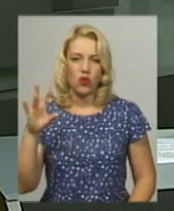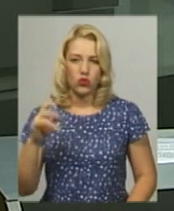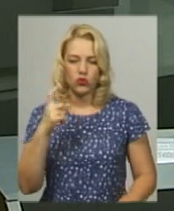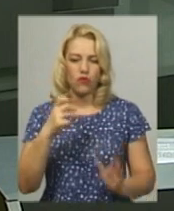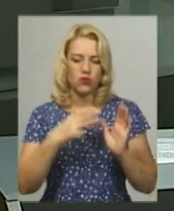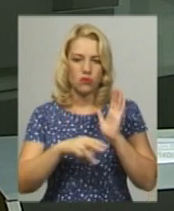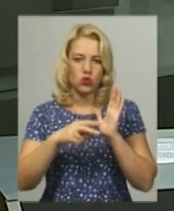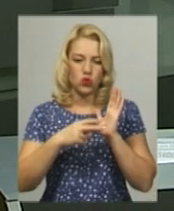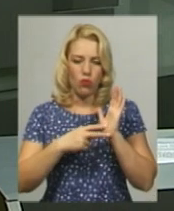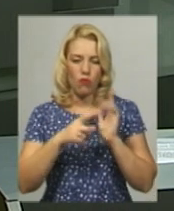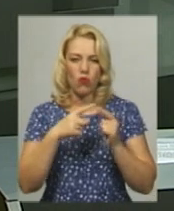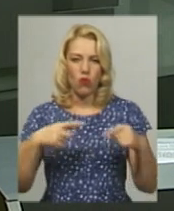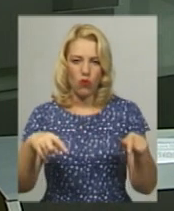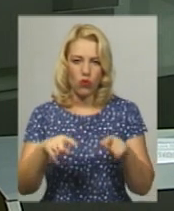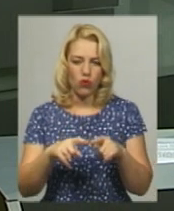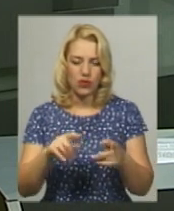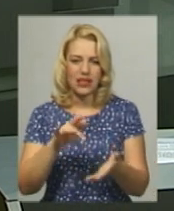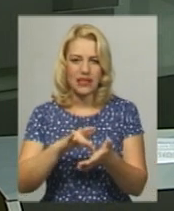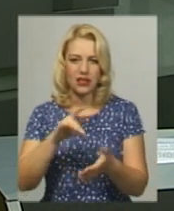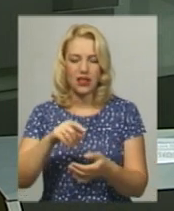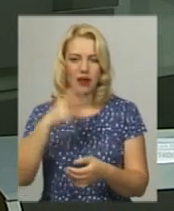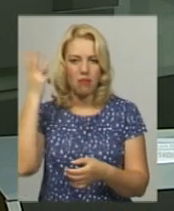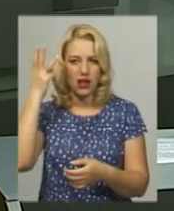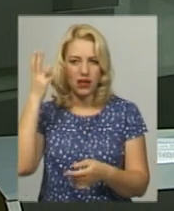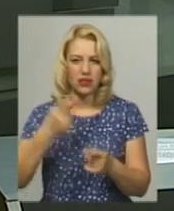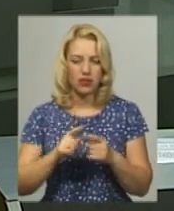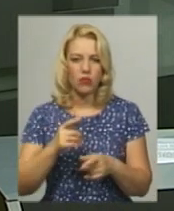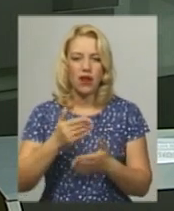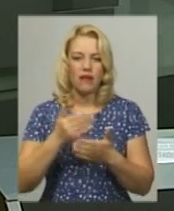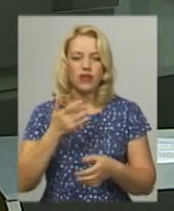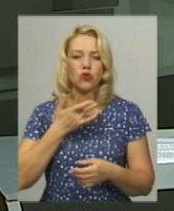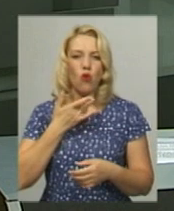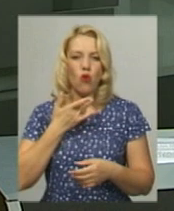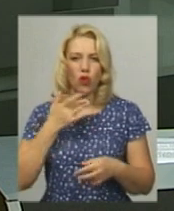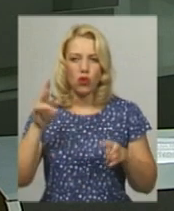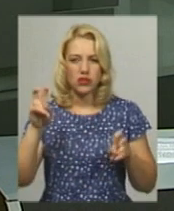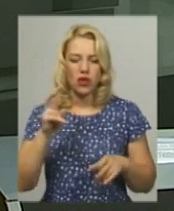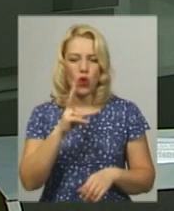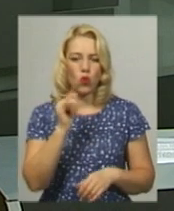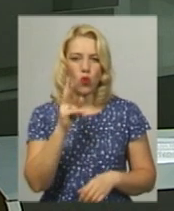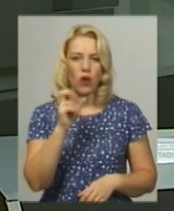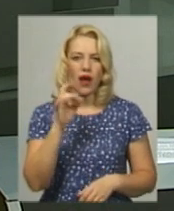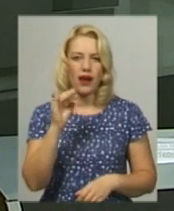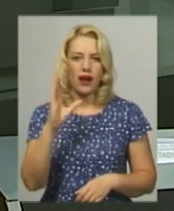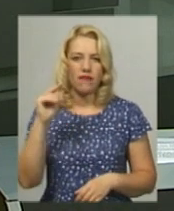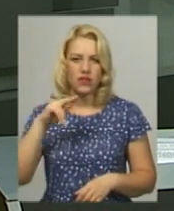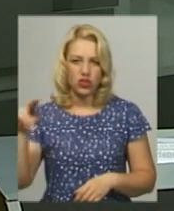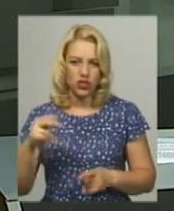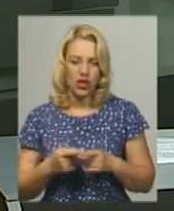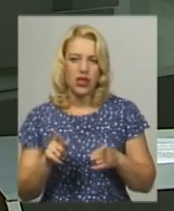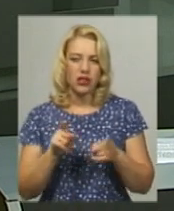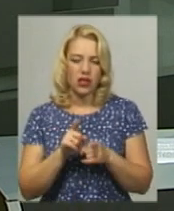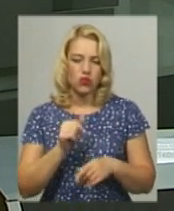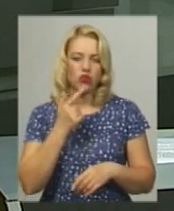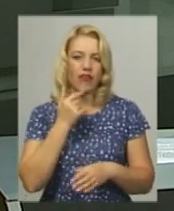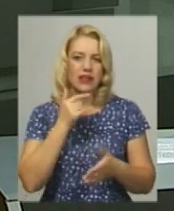Хмельницькому балотується кандидат від партії «Голос» і підприємець Артур Кокаревич. У 189-му окрузі з центром у